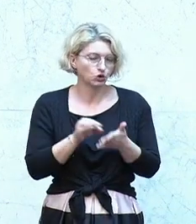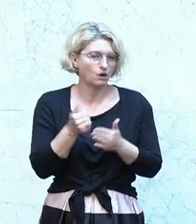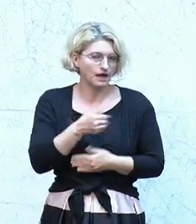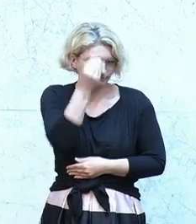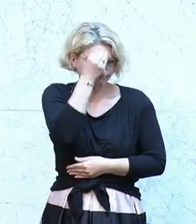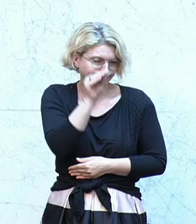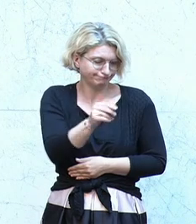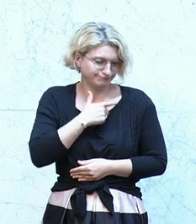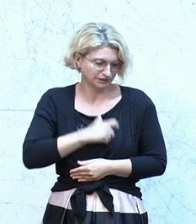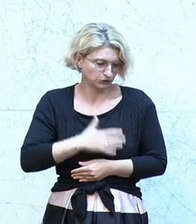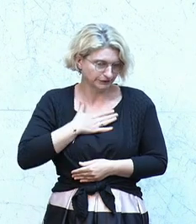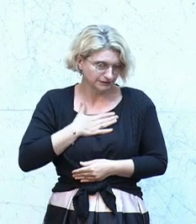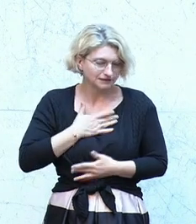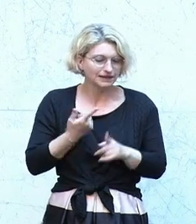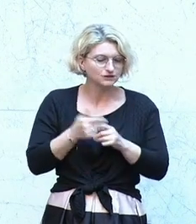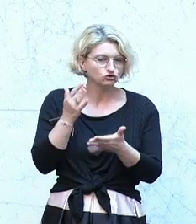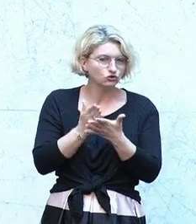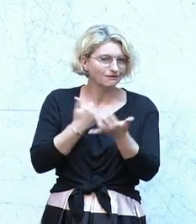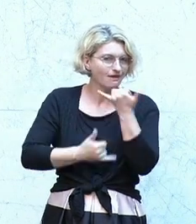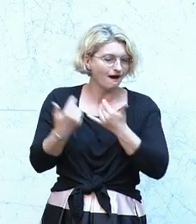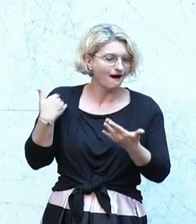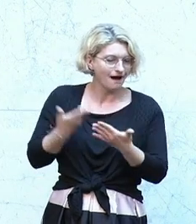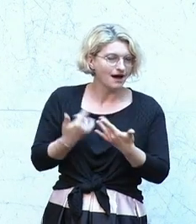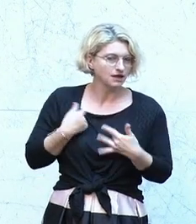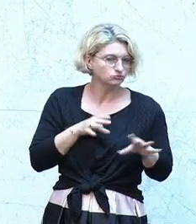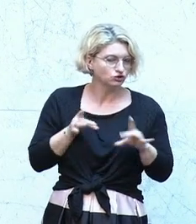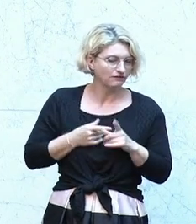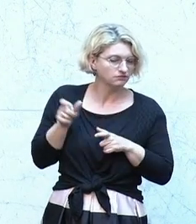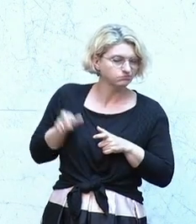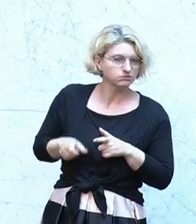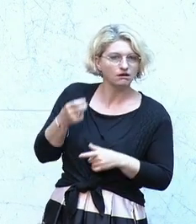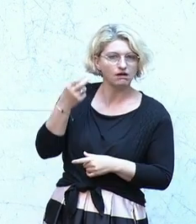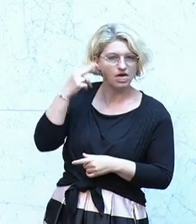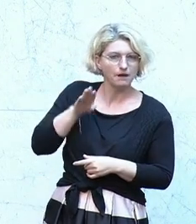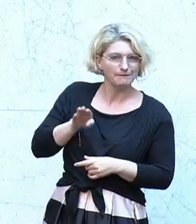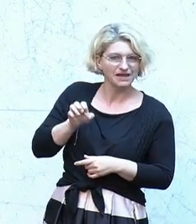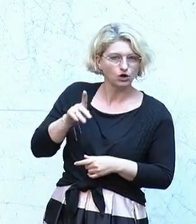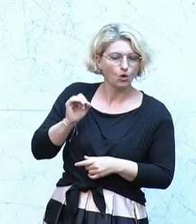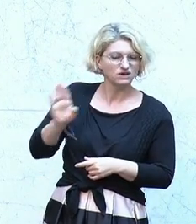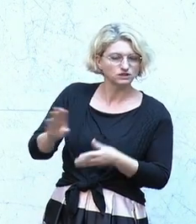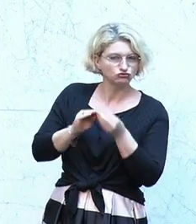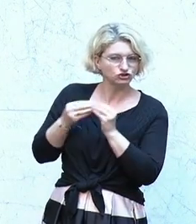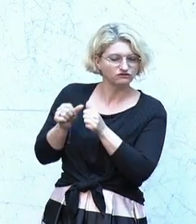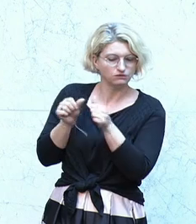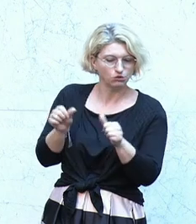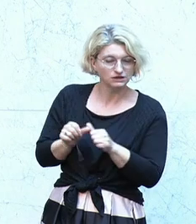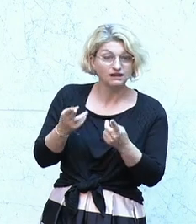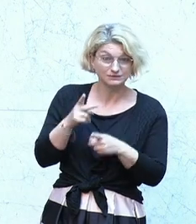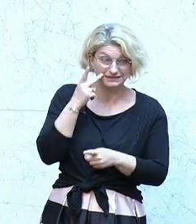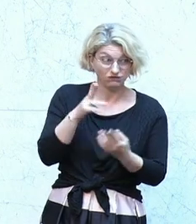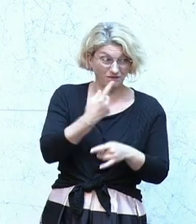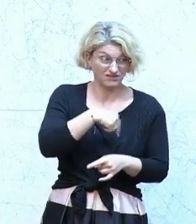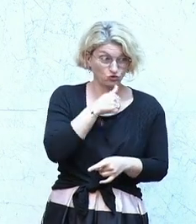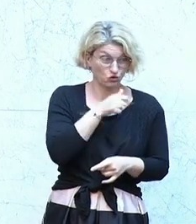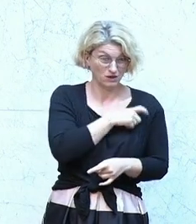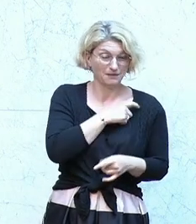Anmerkung. Ich beschäftige mich ja seit Jahren mit dem Geschäftsmodell von René Benko und der Signer, weil wir Grüne gehörten auch zu jenen, die von